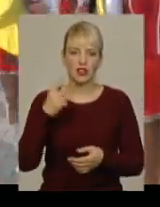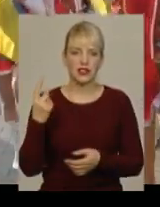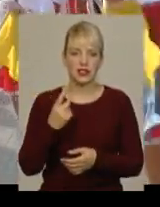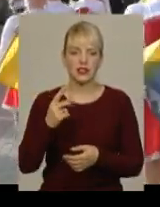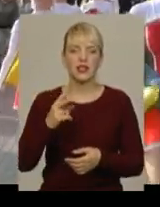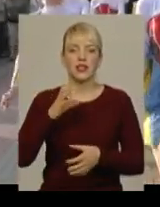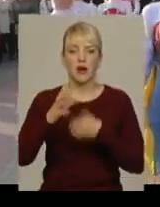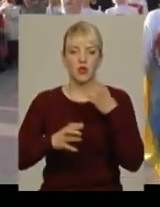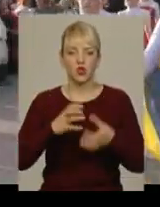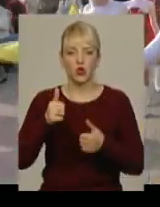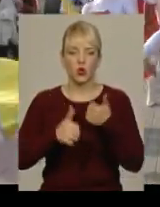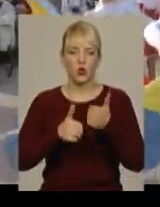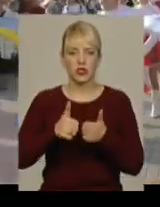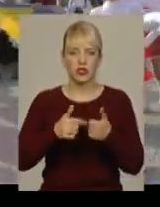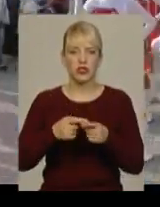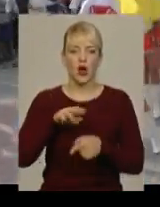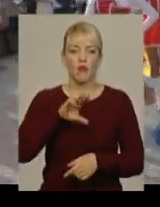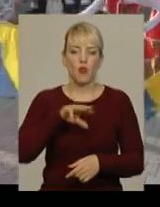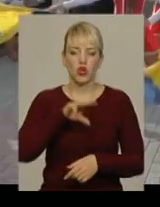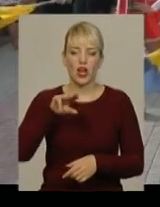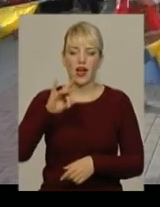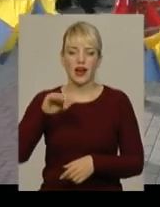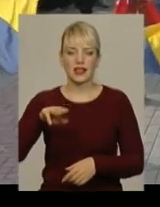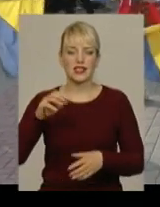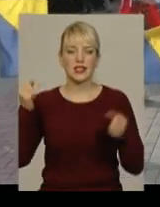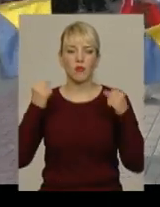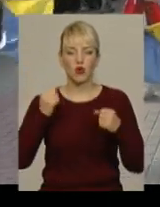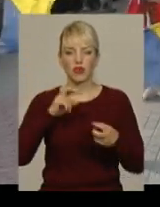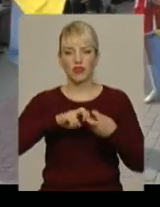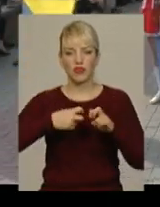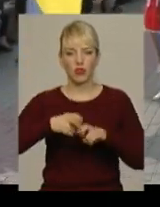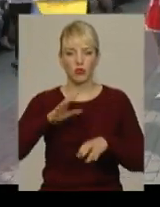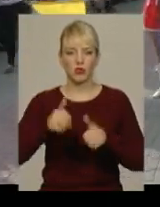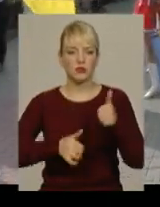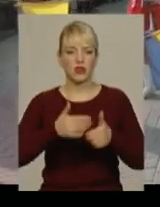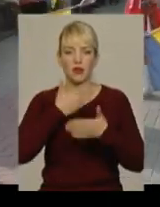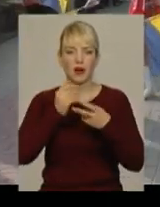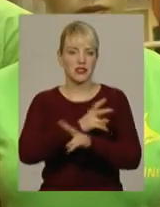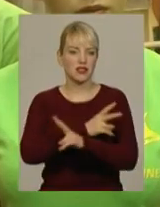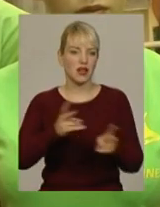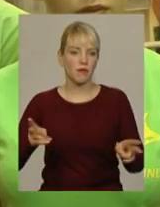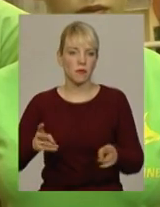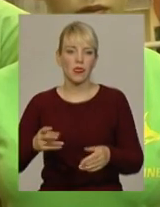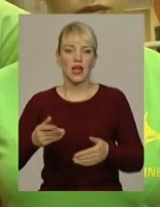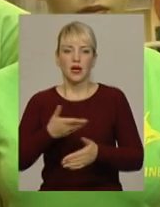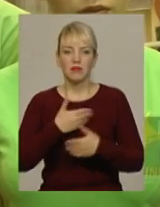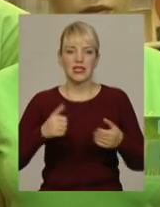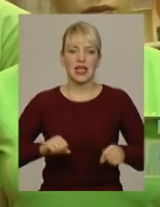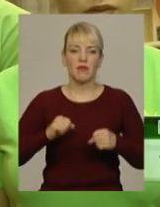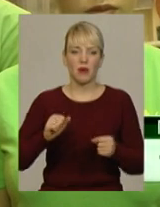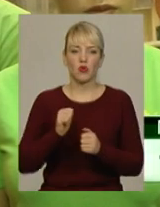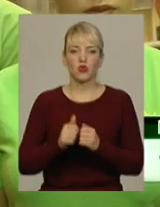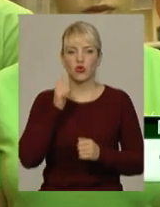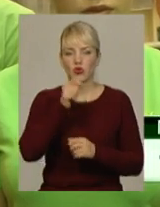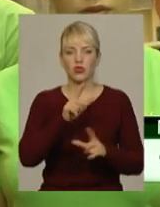міжнародних конкурсах і змаганнях з мажорет спорту. На фестивалі у франківську, кажуть дівчата, змагатися їм немає з ким. Намагаємося кожного року з